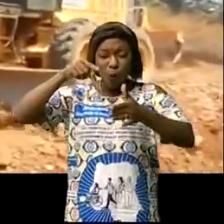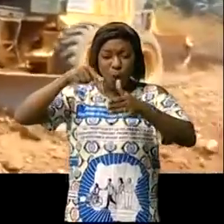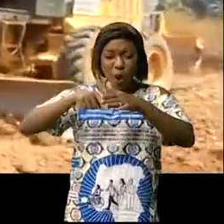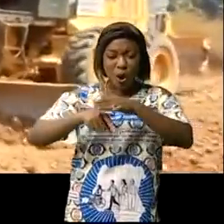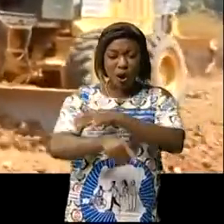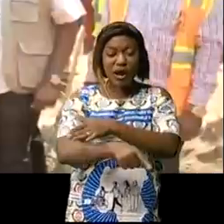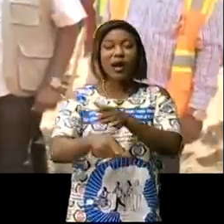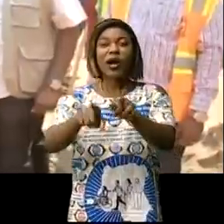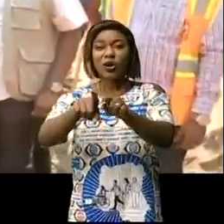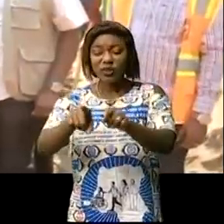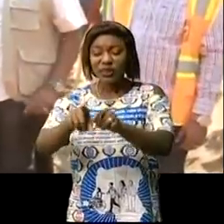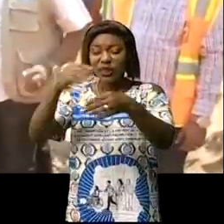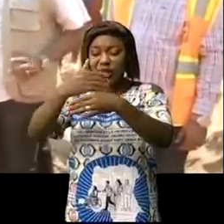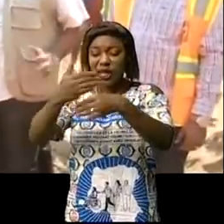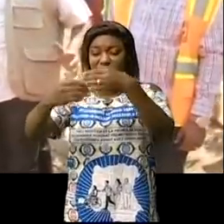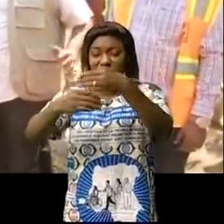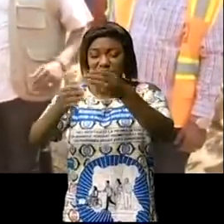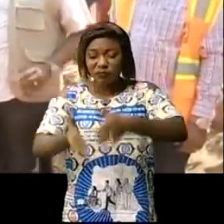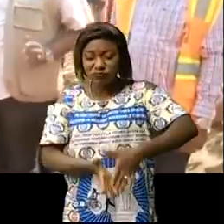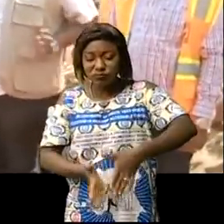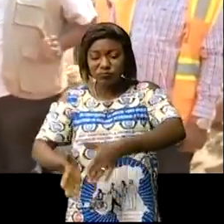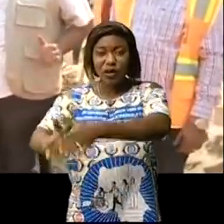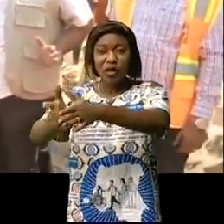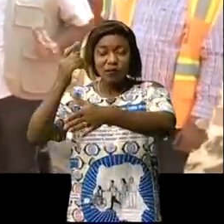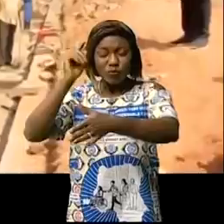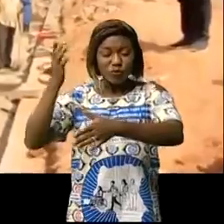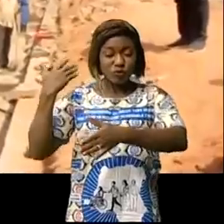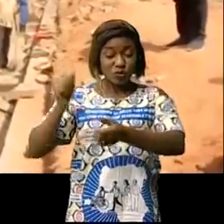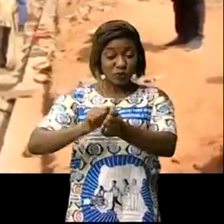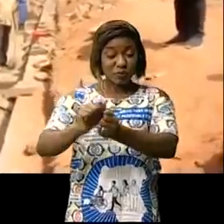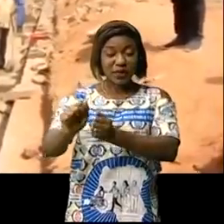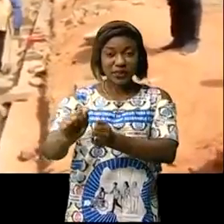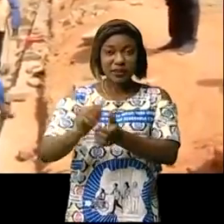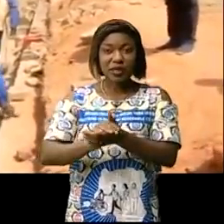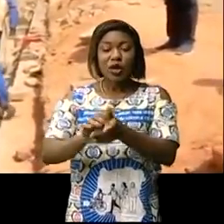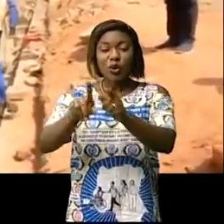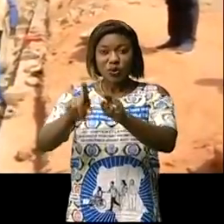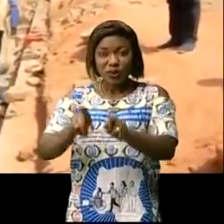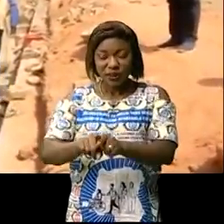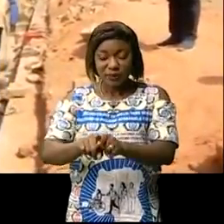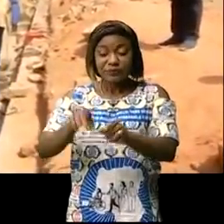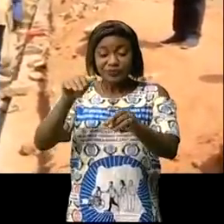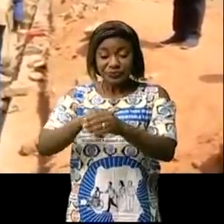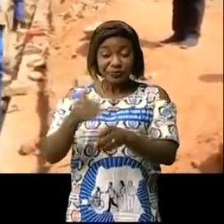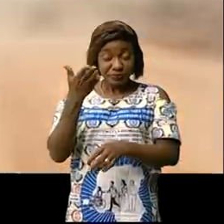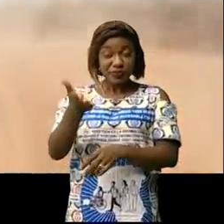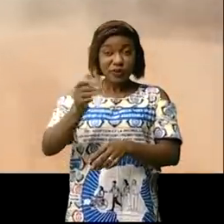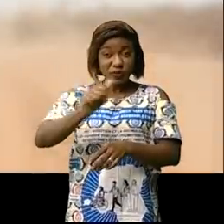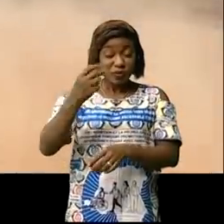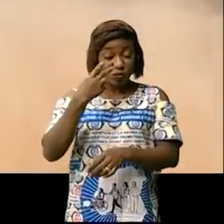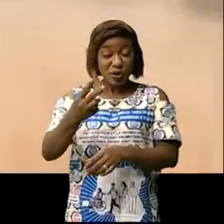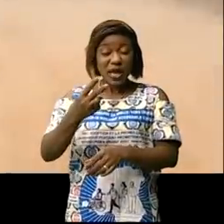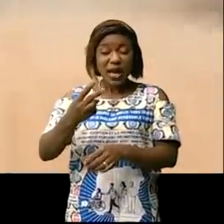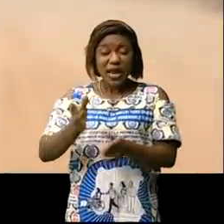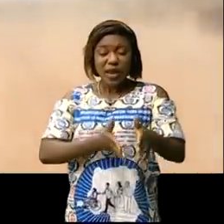routes. Les caniveaux que construit l'OVD le long de l'avenir de Mbujimaïa, les travaux de réhabilitation de l'axe Kenankuna Mupompa où les travaux s